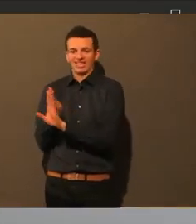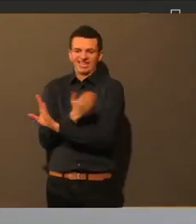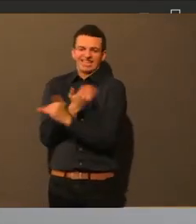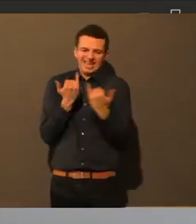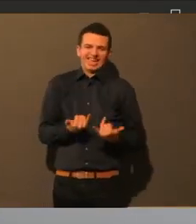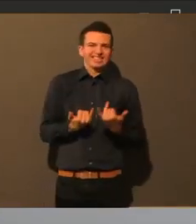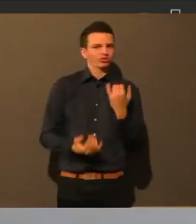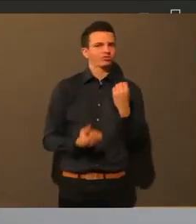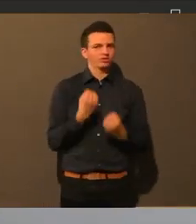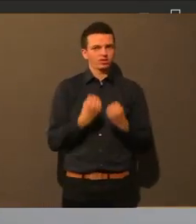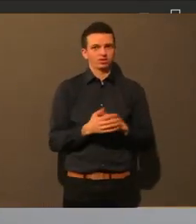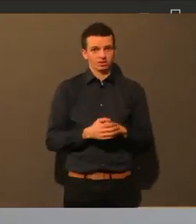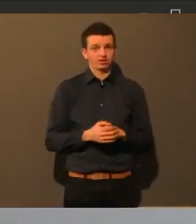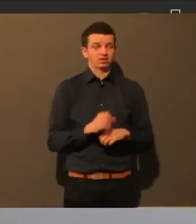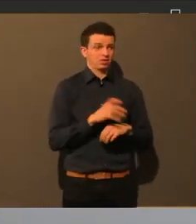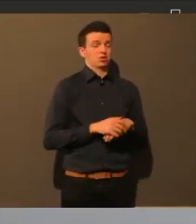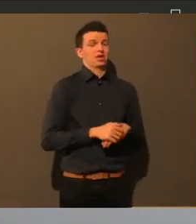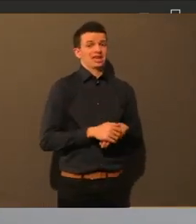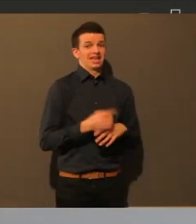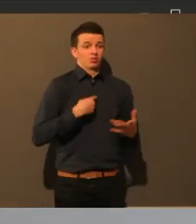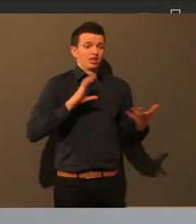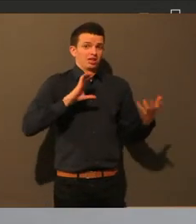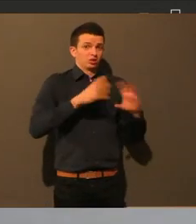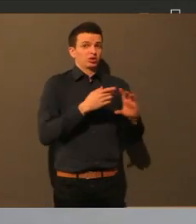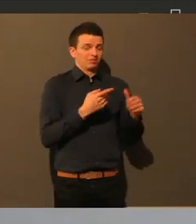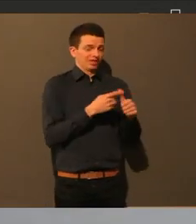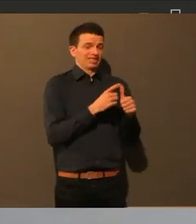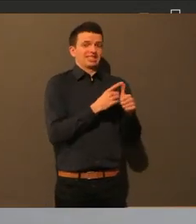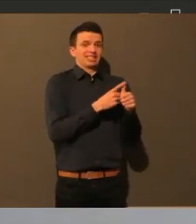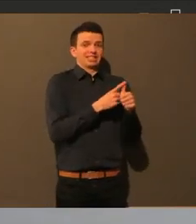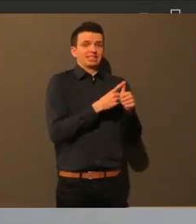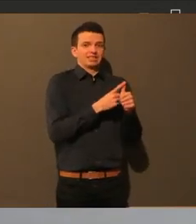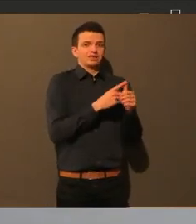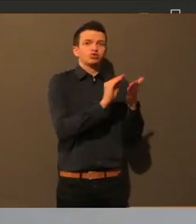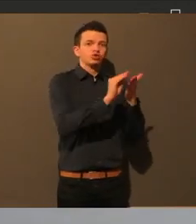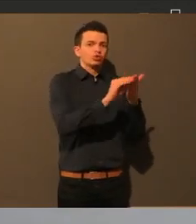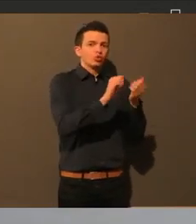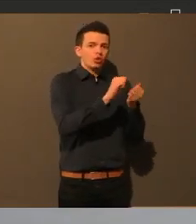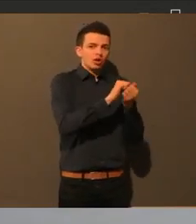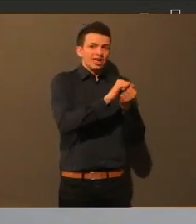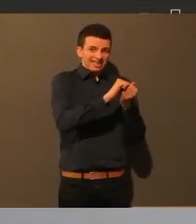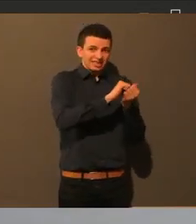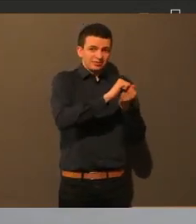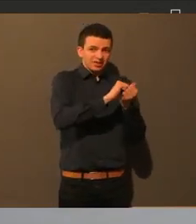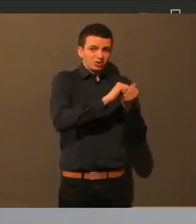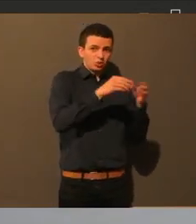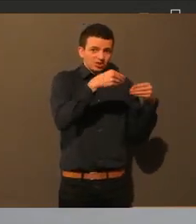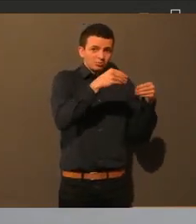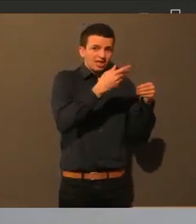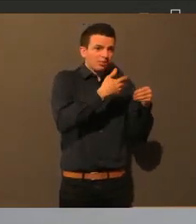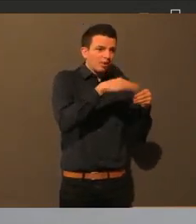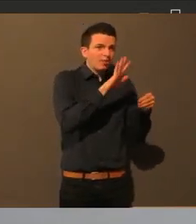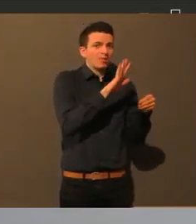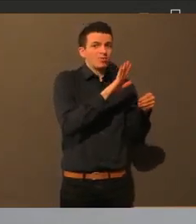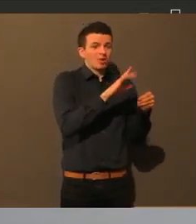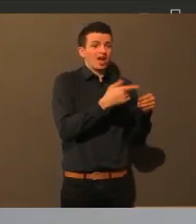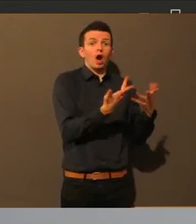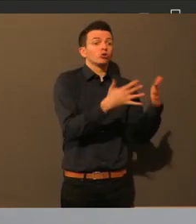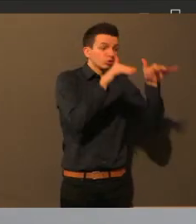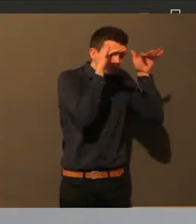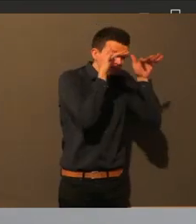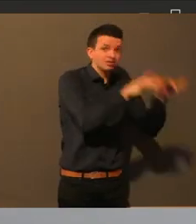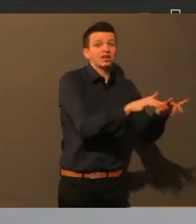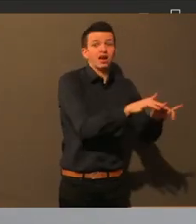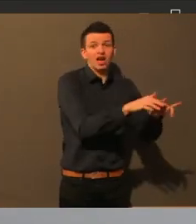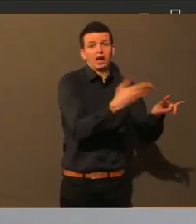Also, ich kann bestätigen, dass wir genügend haben und eigentlich die Schulleitungen nur beim Schulverwaltungsamt anrufen müssten. Aber das werden wir noch mal